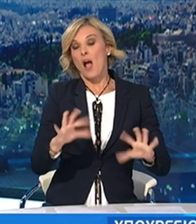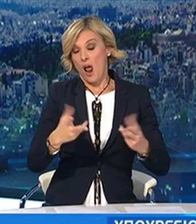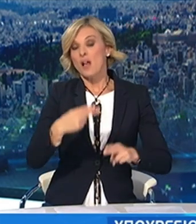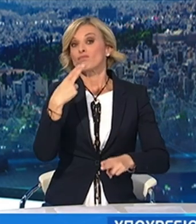έχουμε και τα περισσότερα κρούσματα